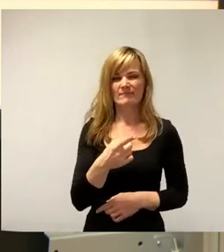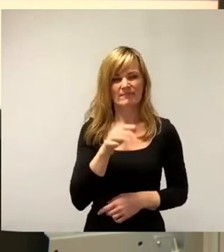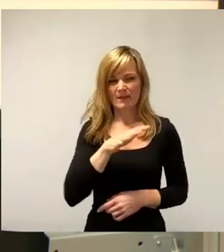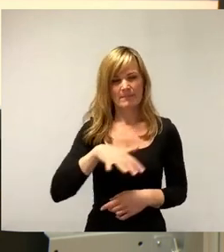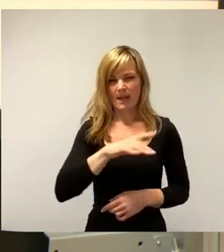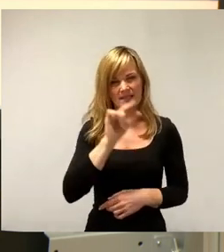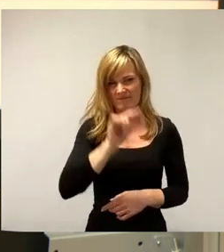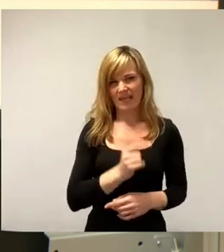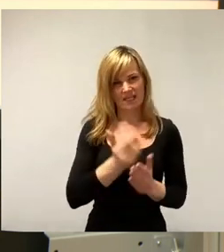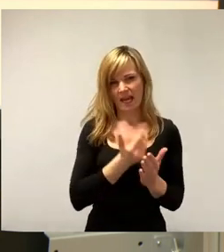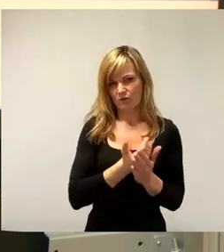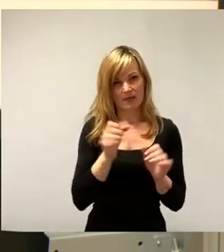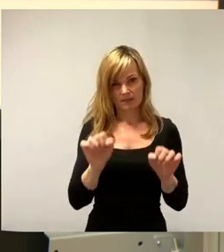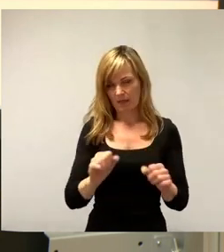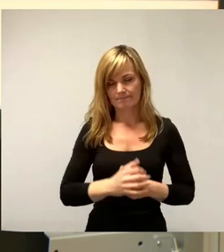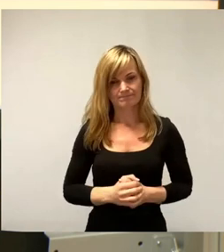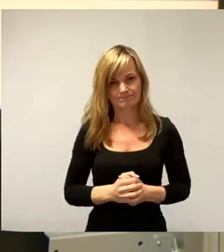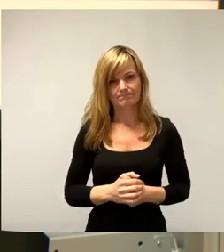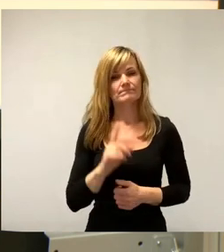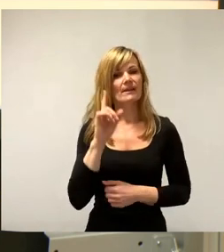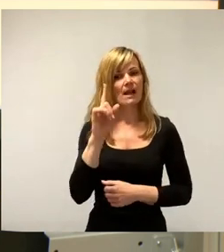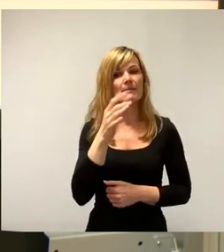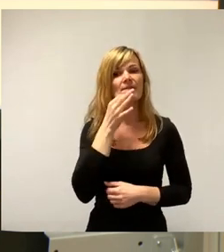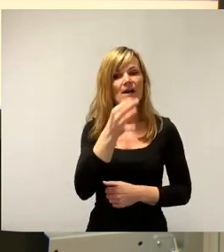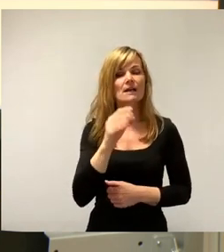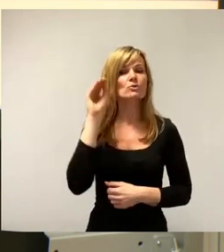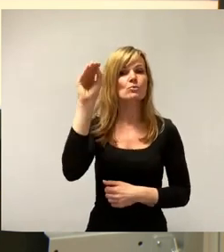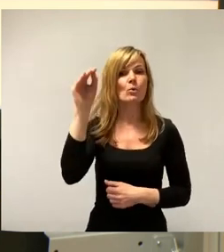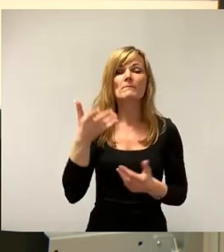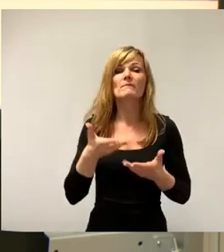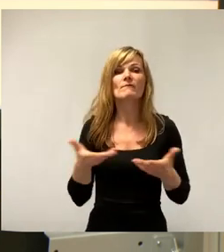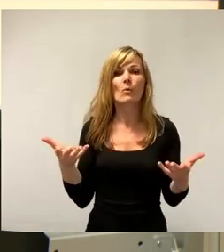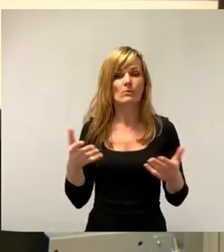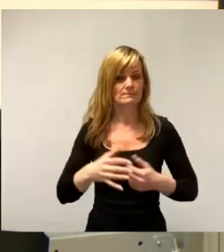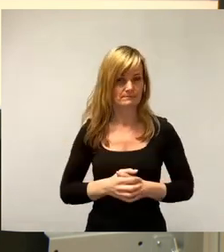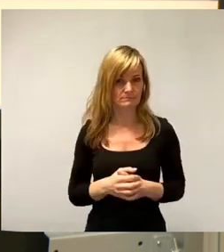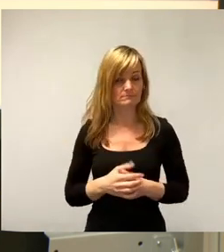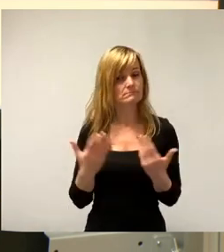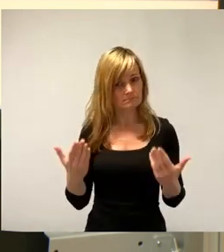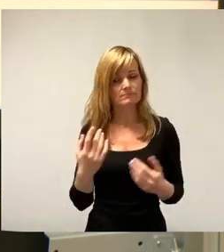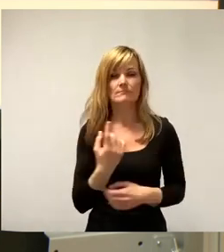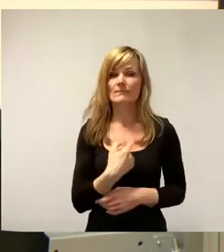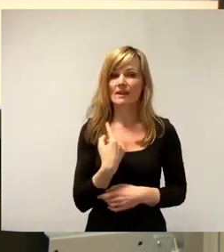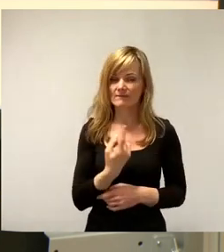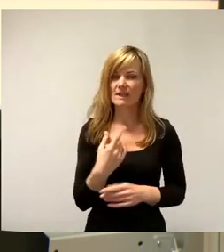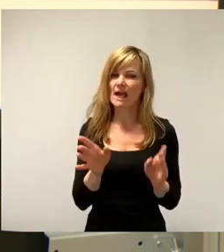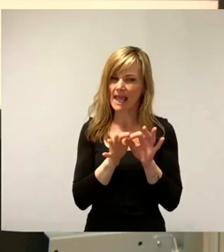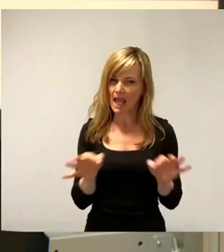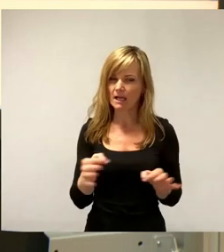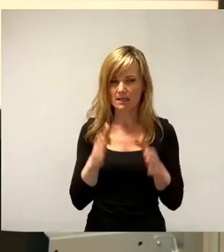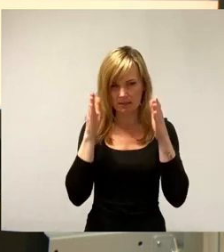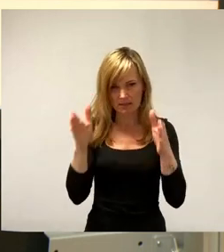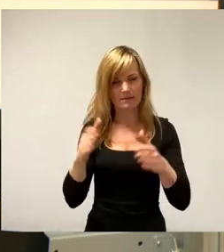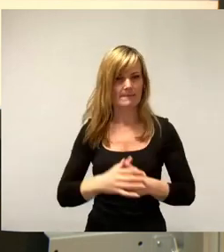Aber die Frage ist, wo geht die Zukunft hin? Und da müssen wir uns ehrlich machen und müssen